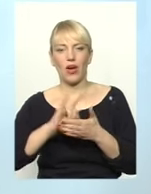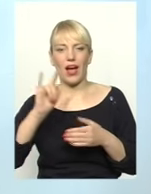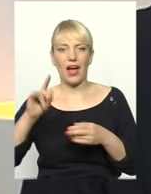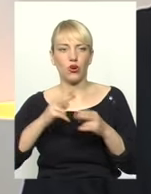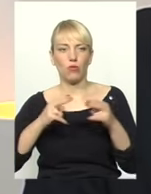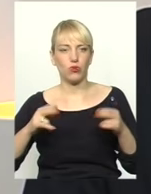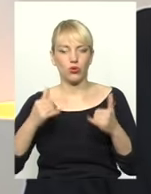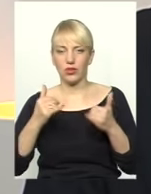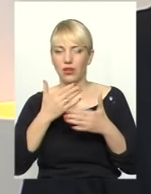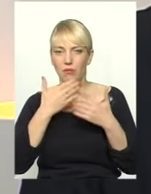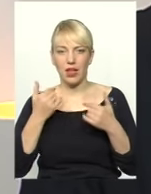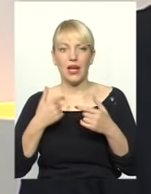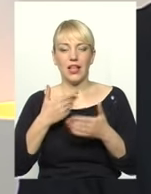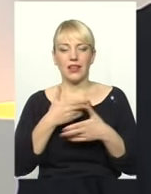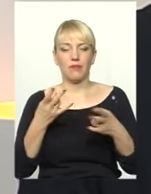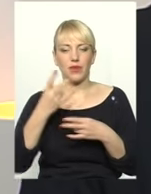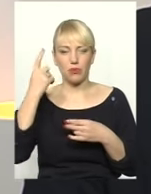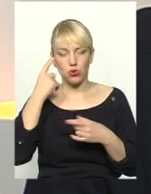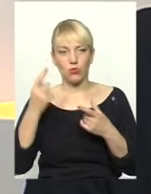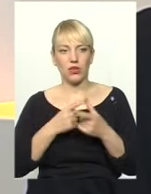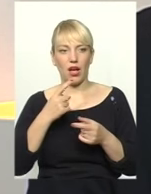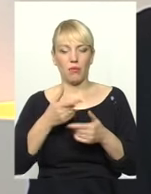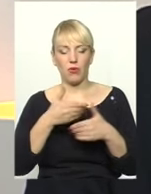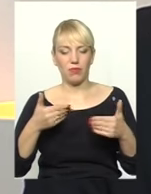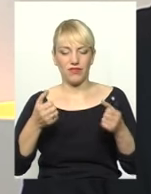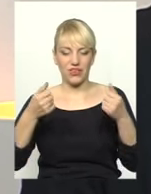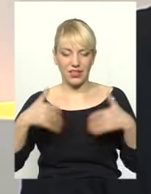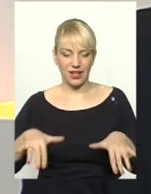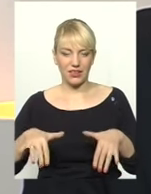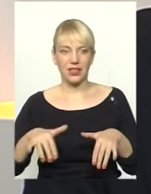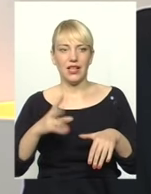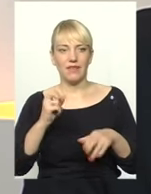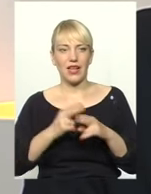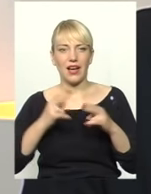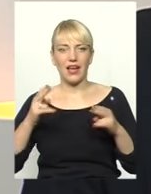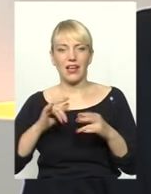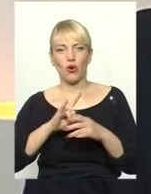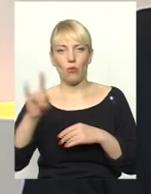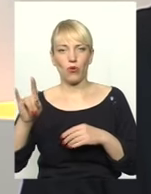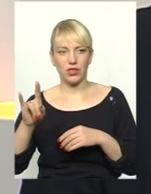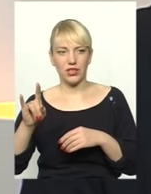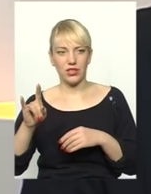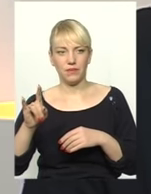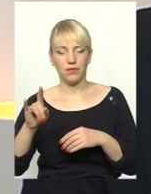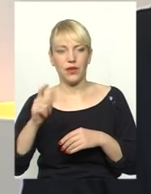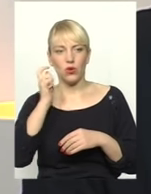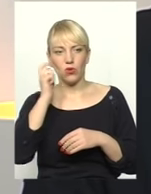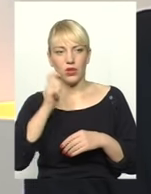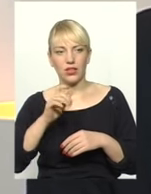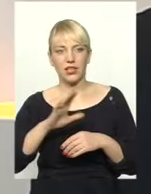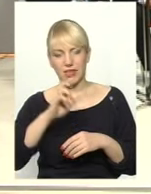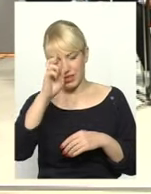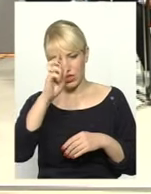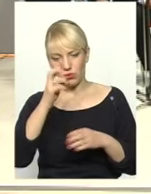Тому нам треба думати, або ми цього року втратили, на аеропорти України було з